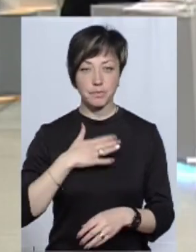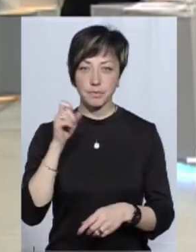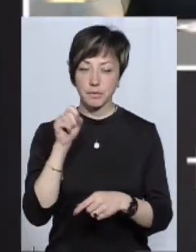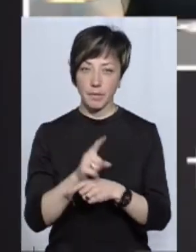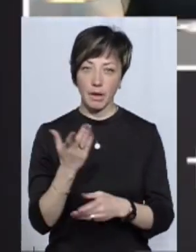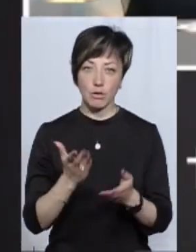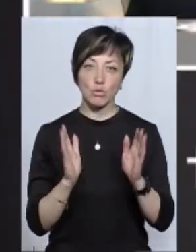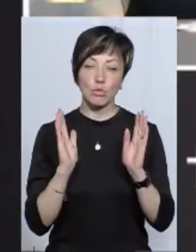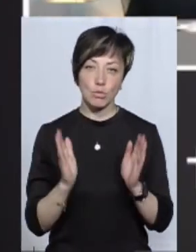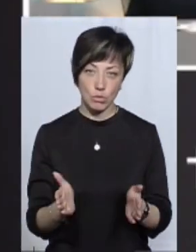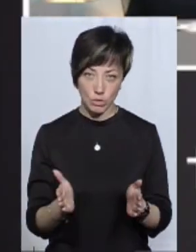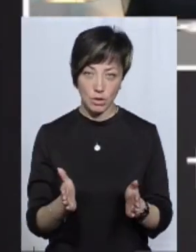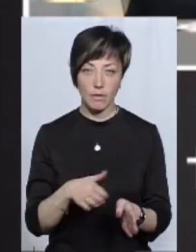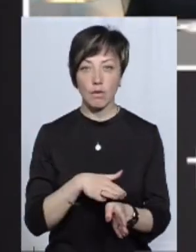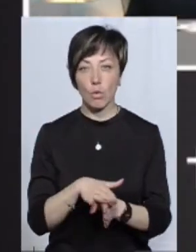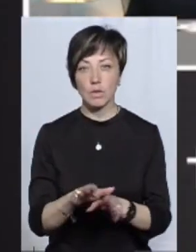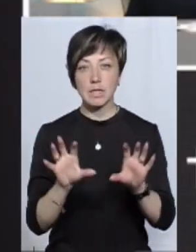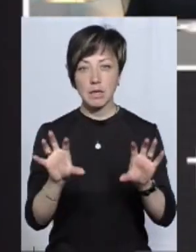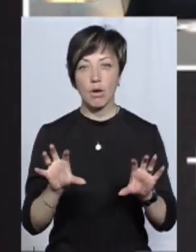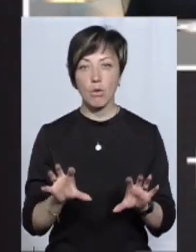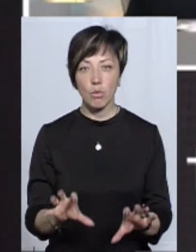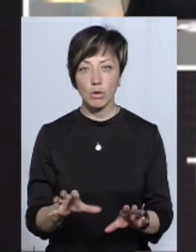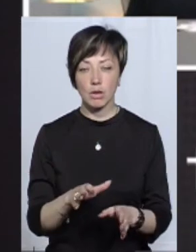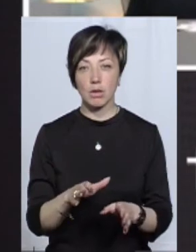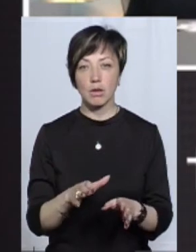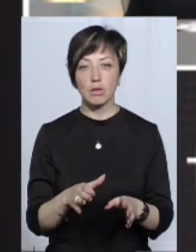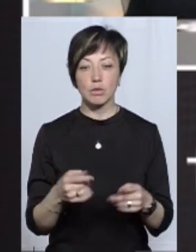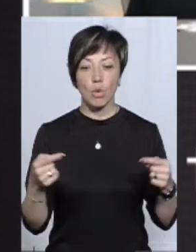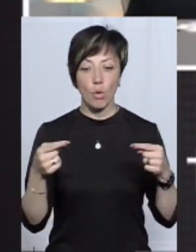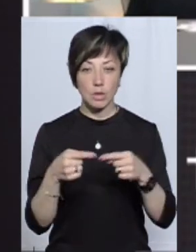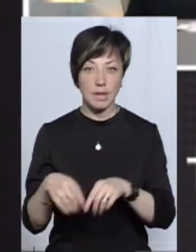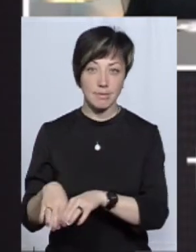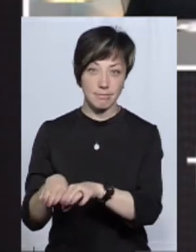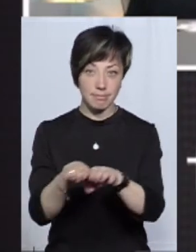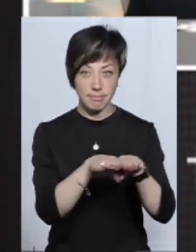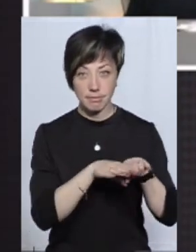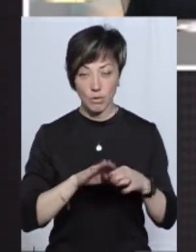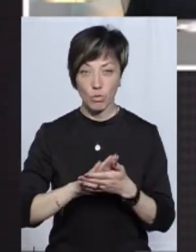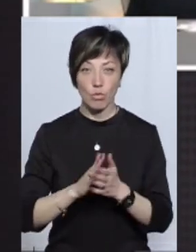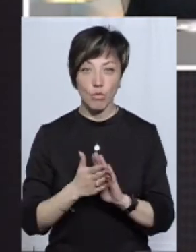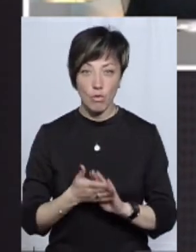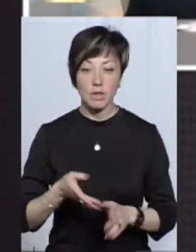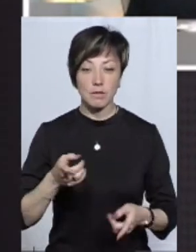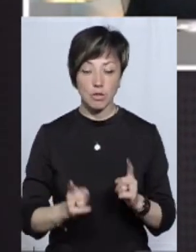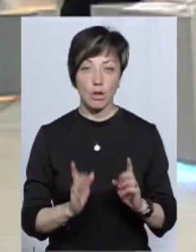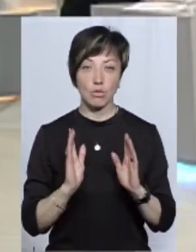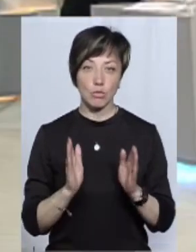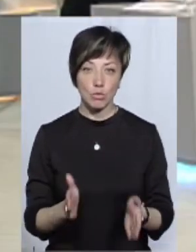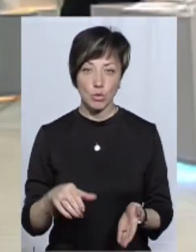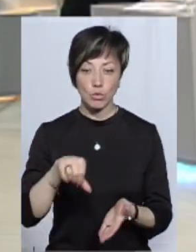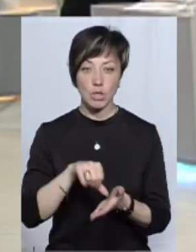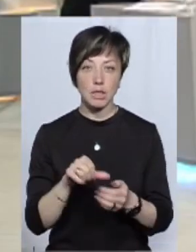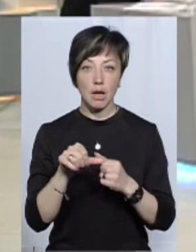задача, от якщо буде виконуватися законодавство абсолютно однозначно для всіх в однакових умовах, то, звичайно, будуть суб'єкти